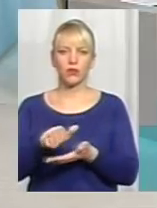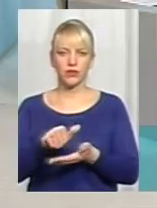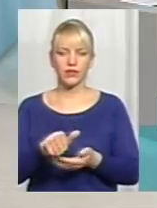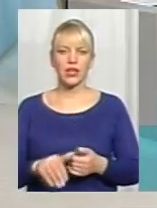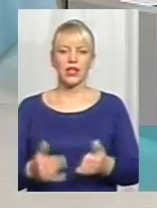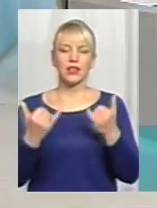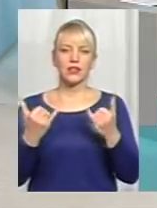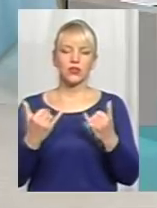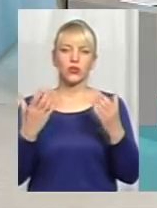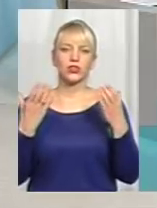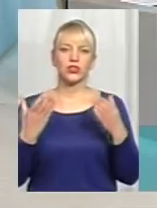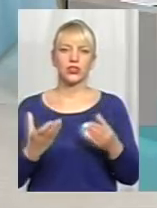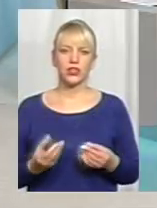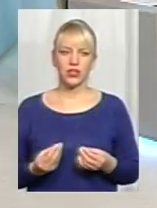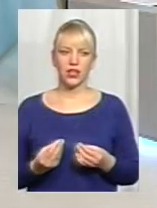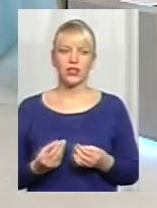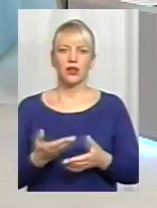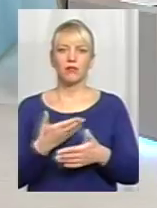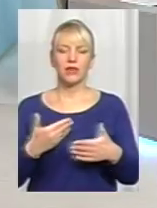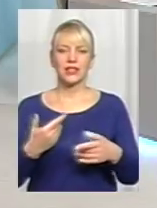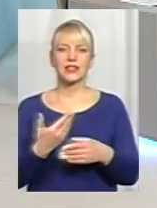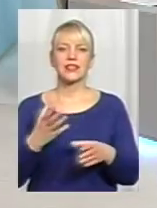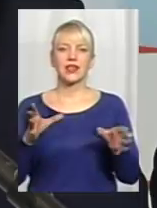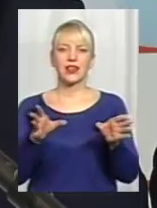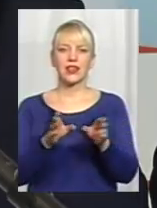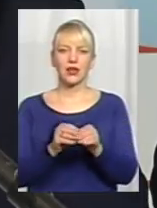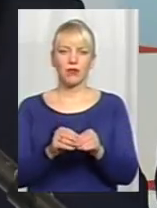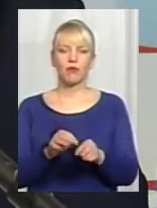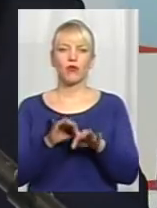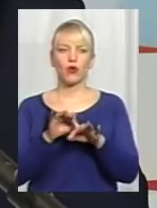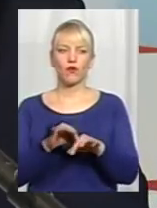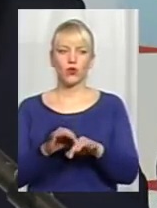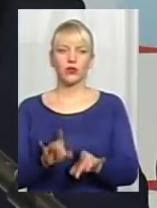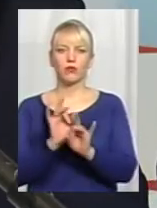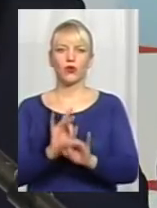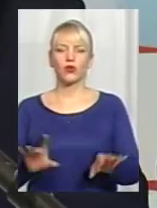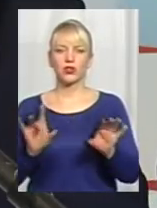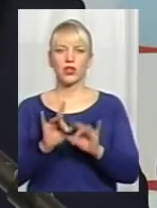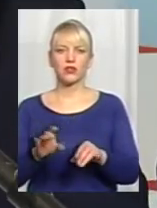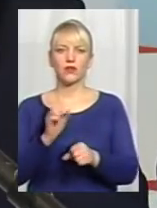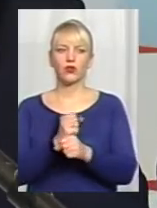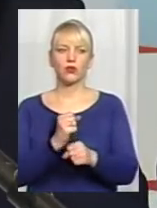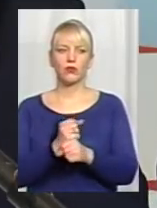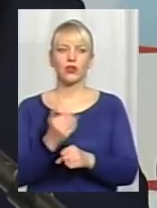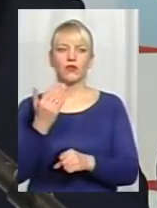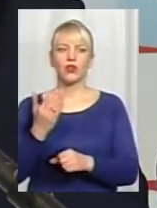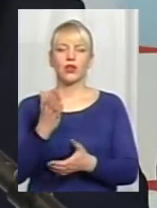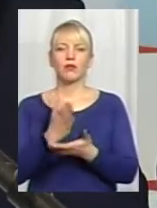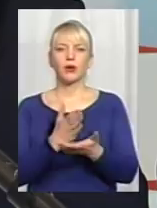Ми на сьогоднішній з ними проводимо повний комплекс правороз'яснюваної роботи. Вони перебувають під